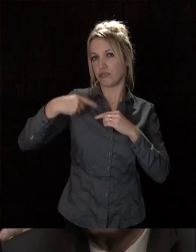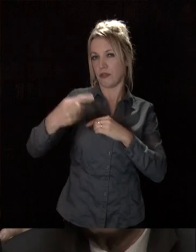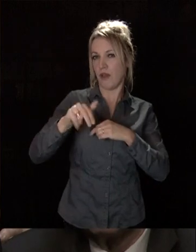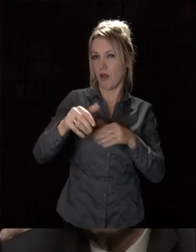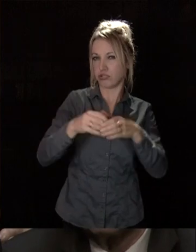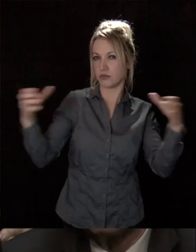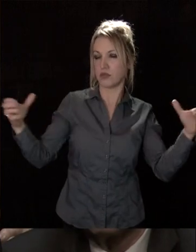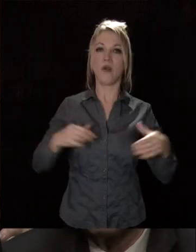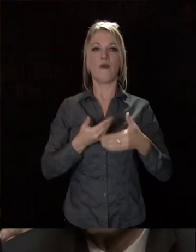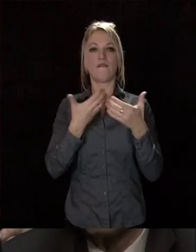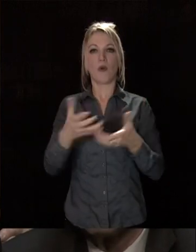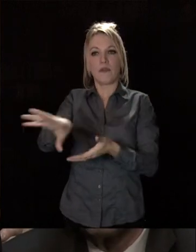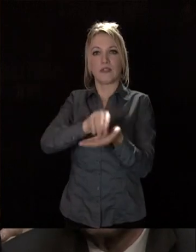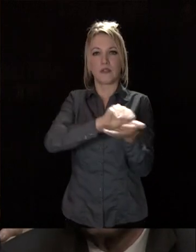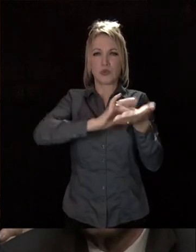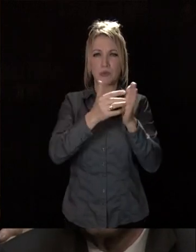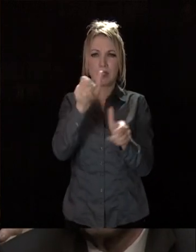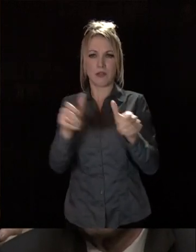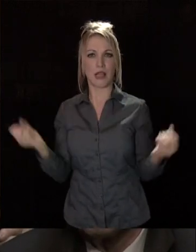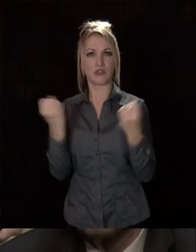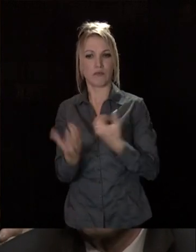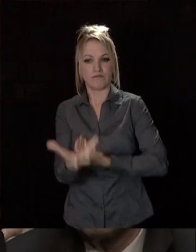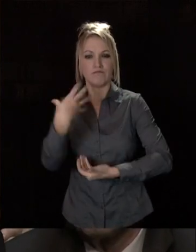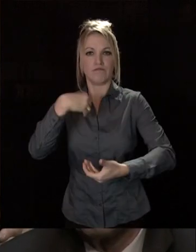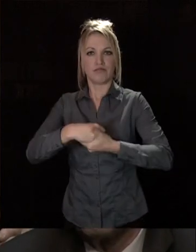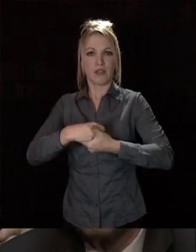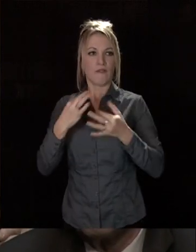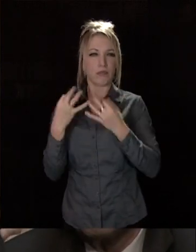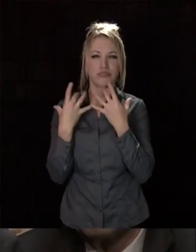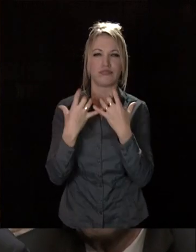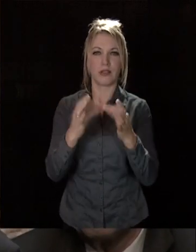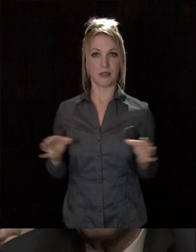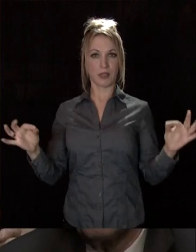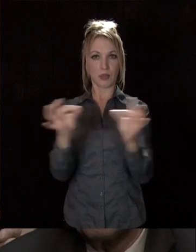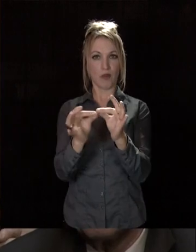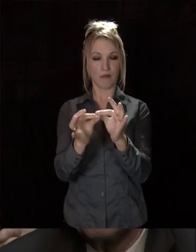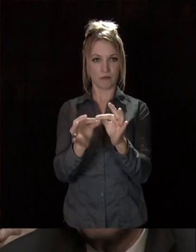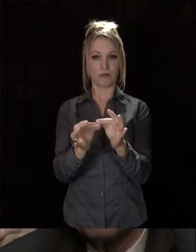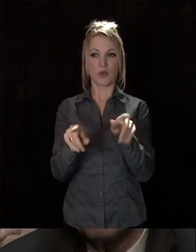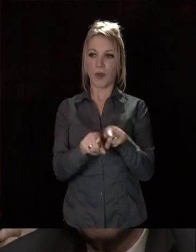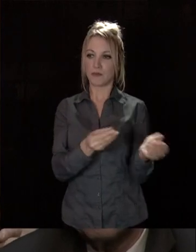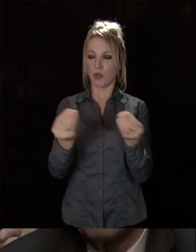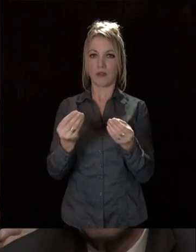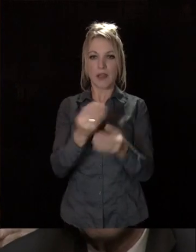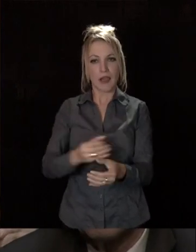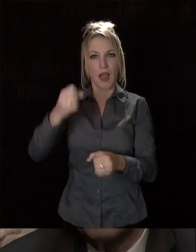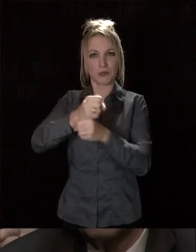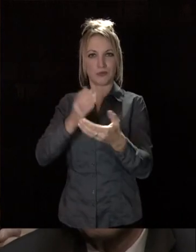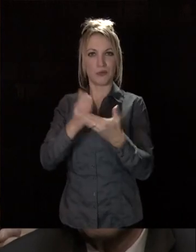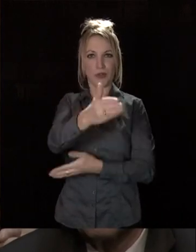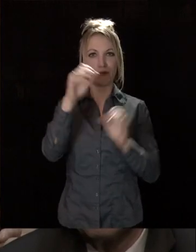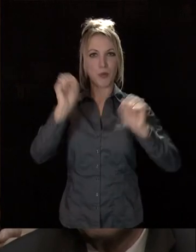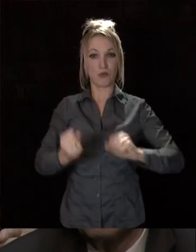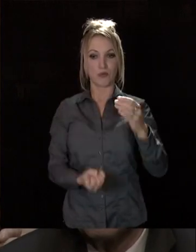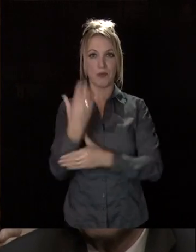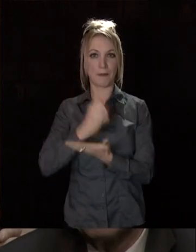inviter tous les acteurs qui participent à l'attractivité de notre territoire à devenir des ambassadeurs de cette nouvelle